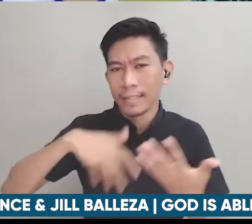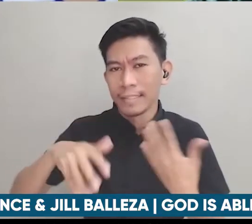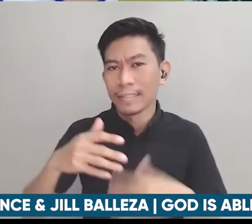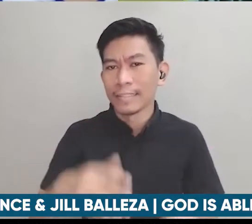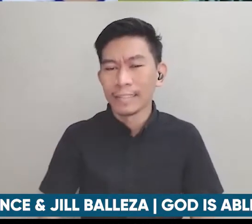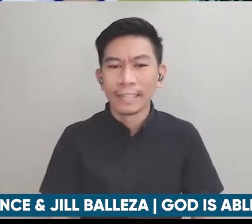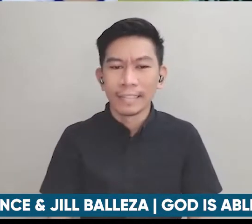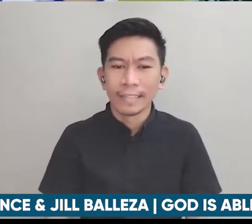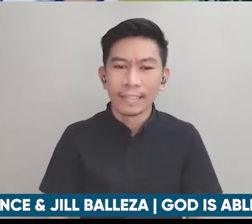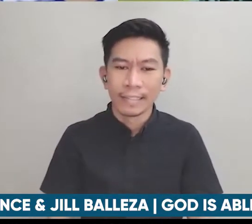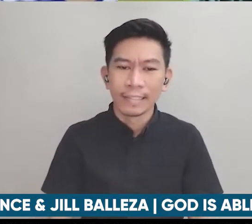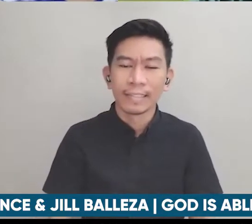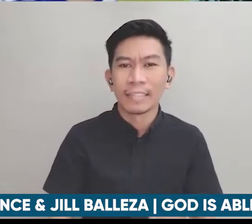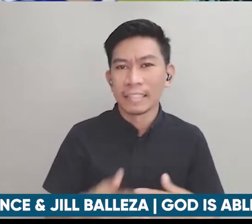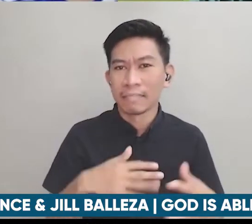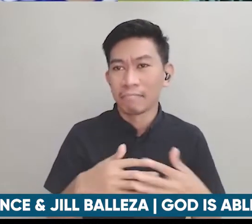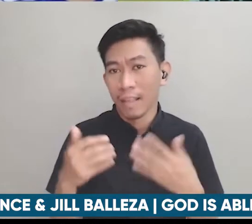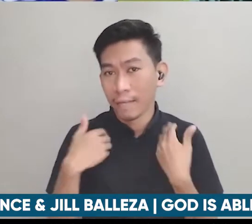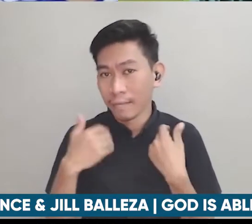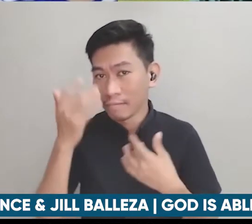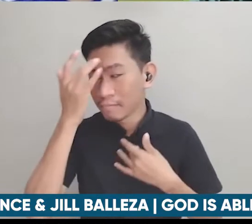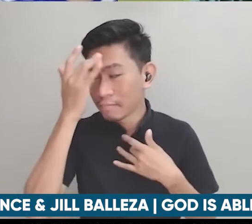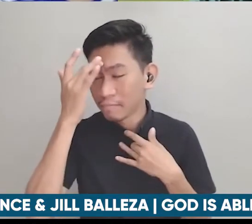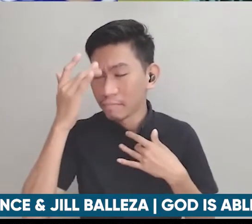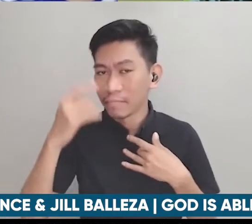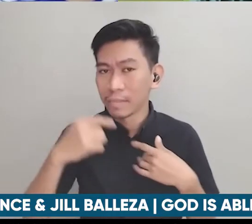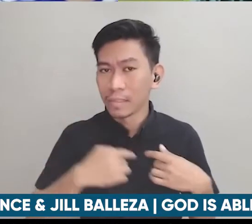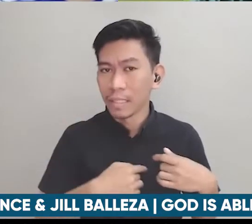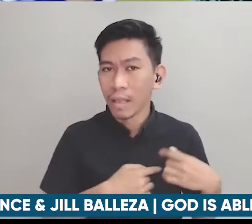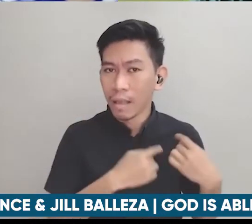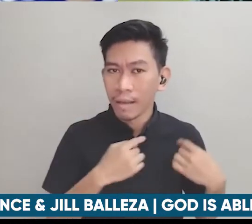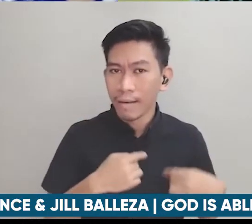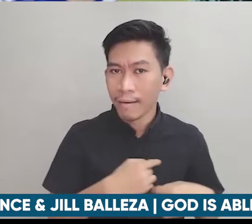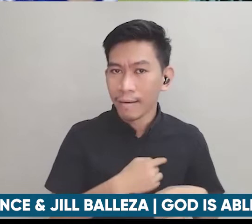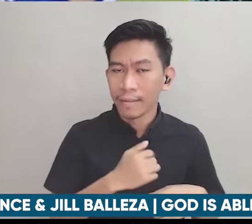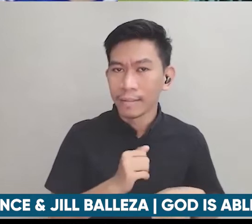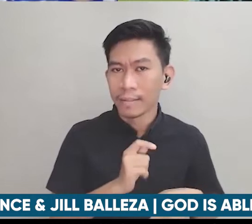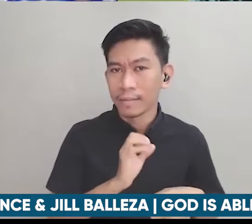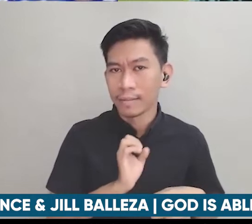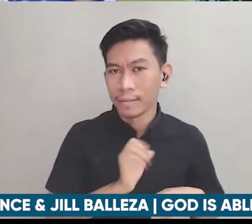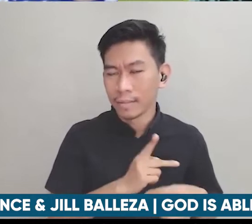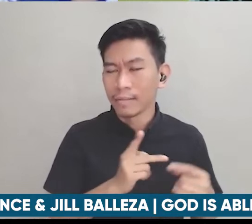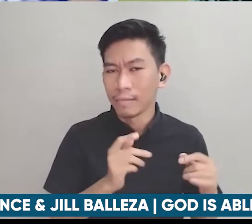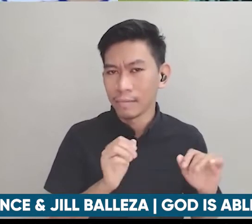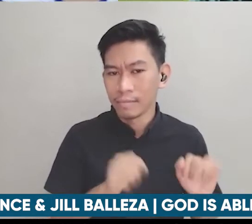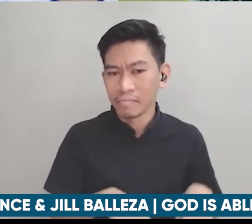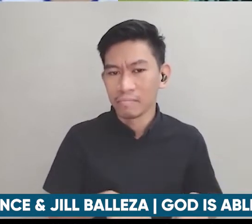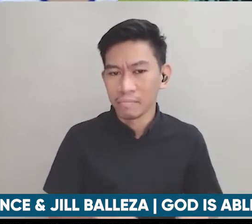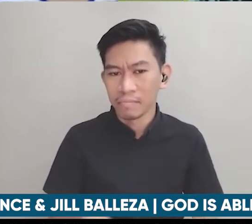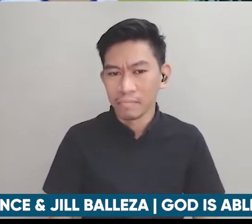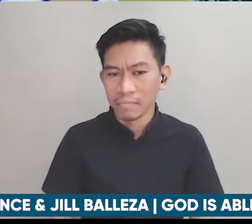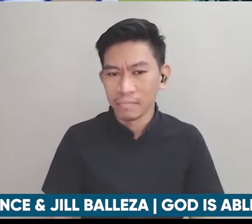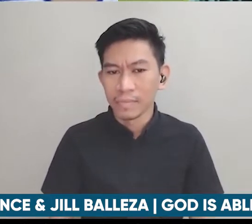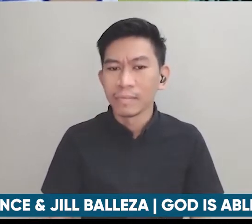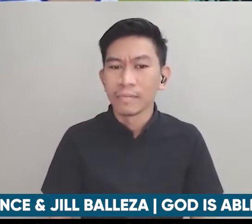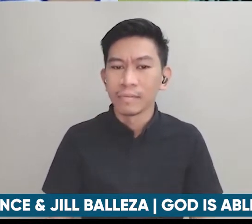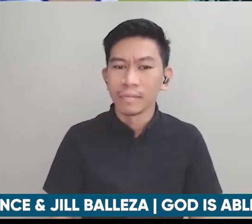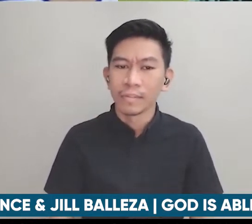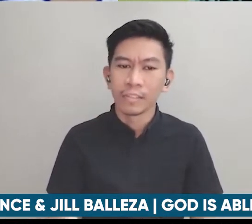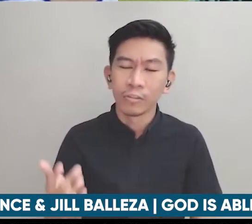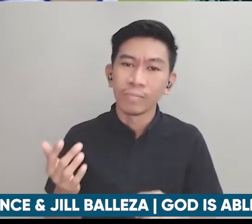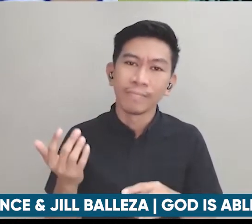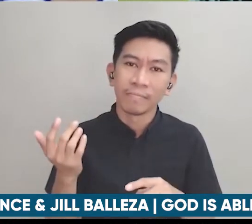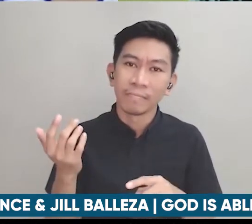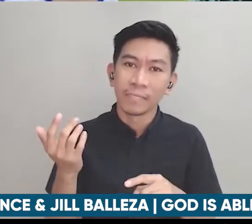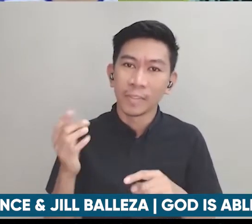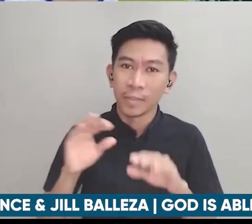even yung may mga sickness and heart attack victim yun via zoom so